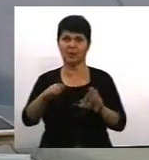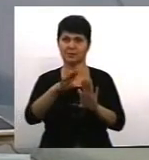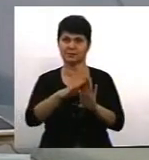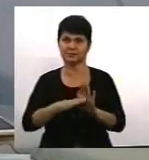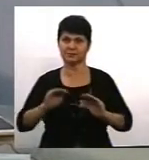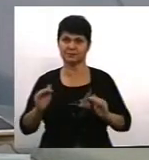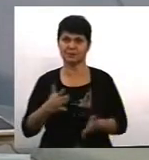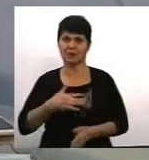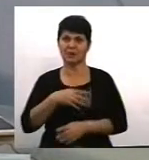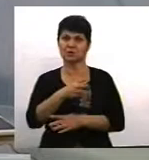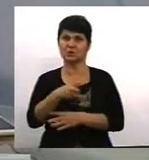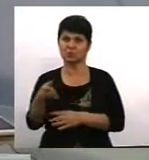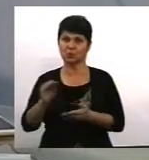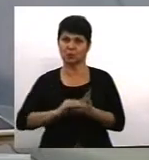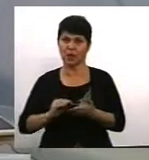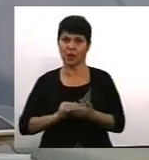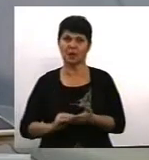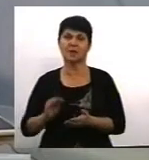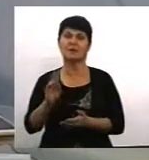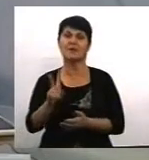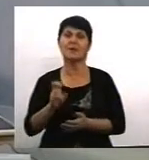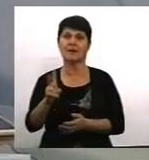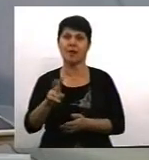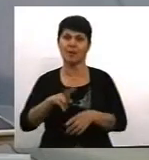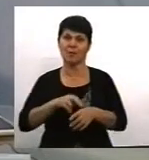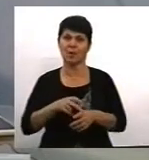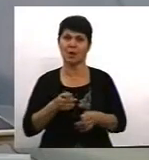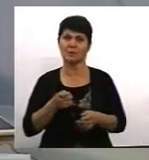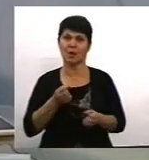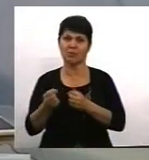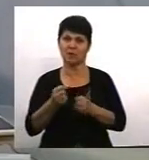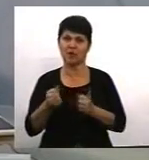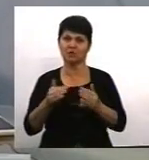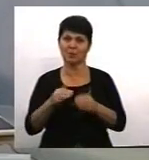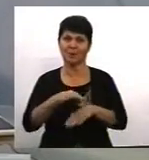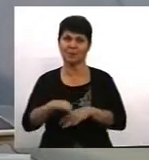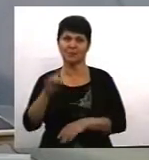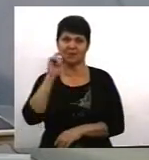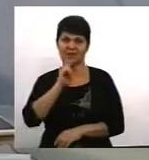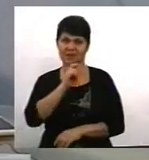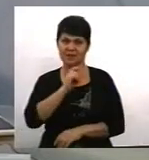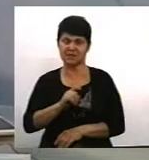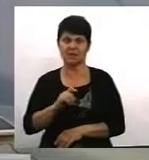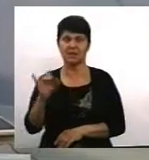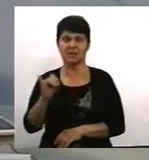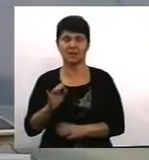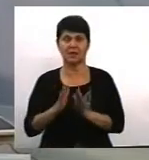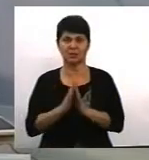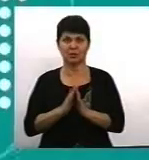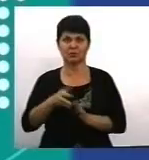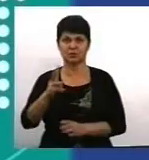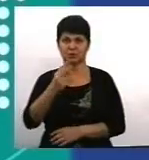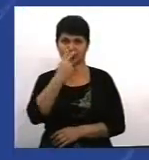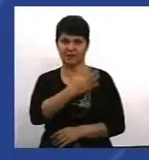наших журналістів про те, як поліція бореться із домашнім насильством у Вінниці. Прошу, сюжет, дивимось.